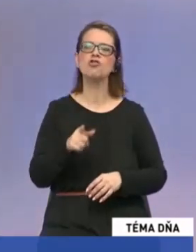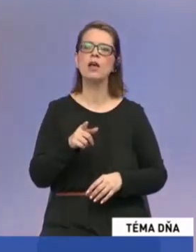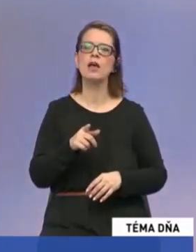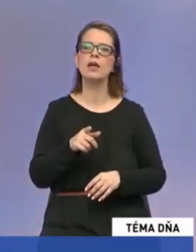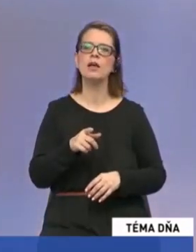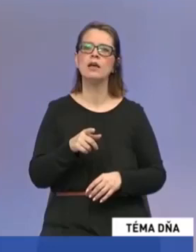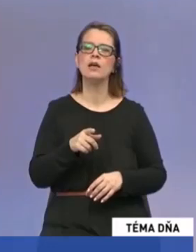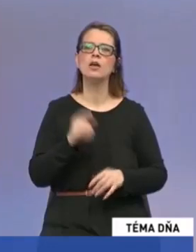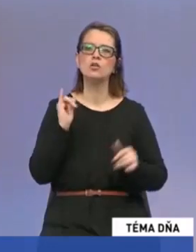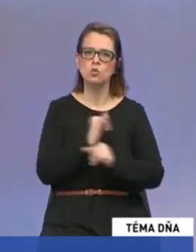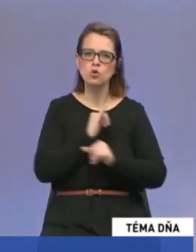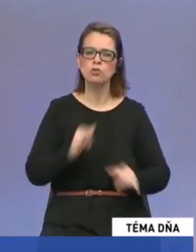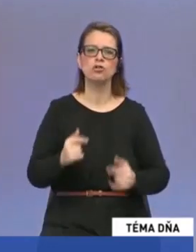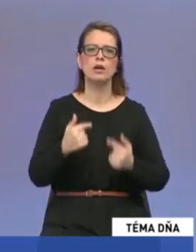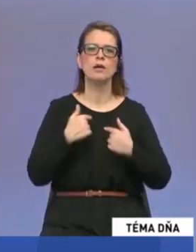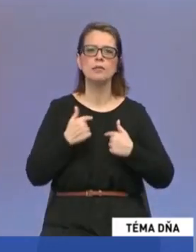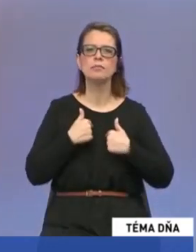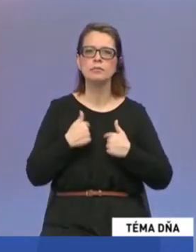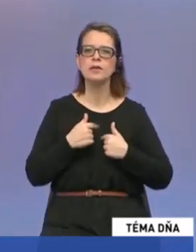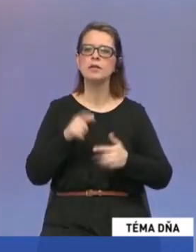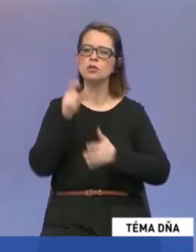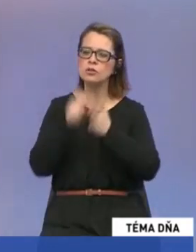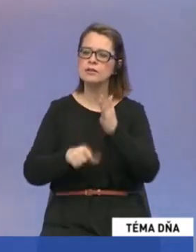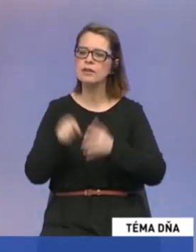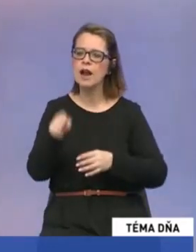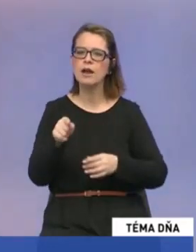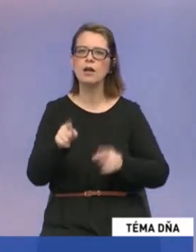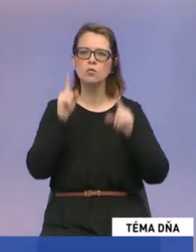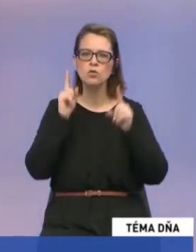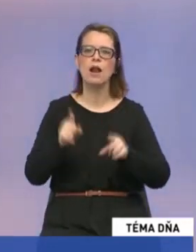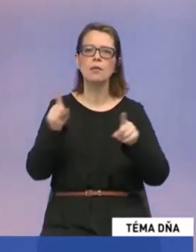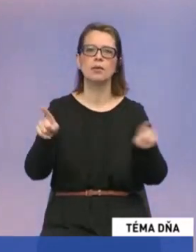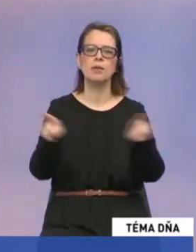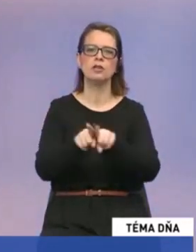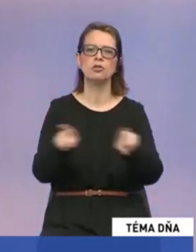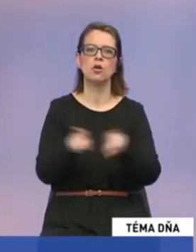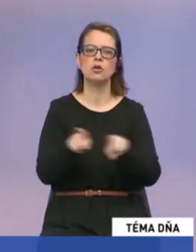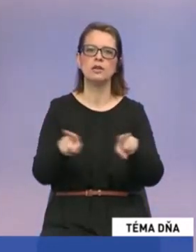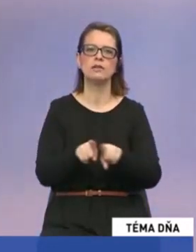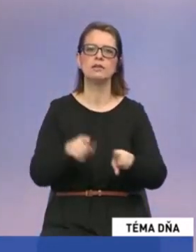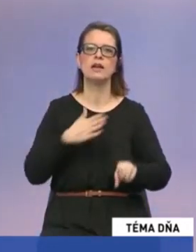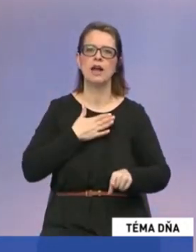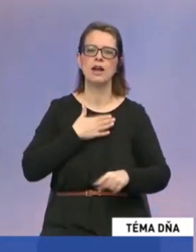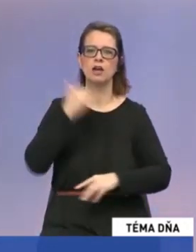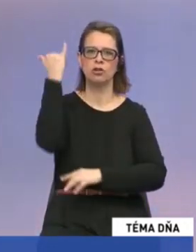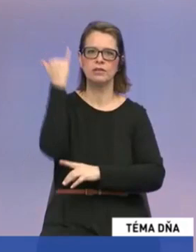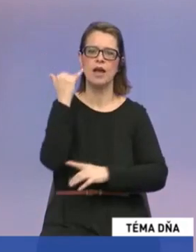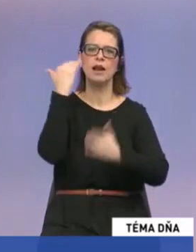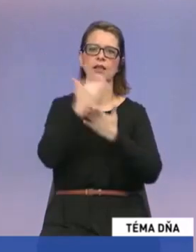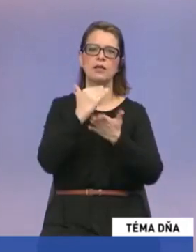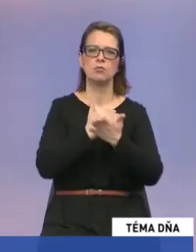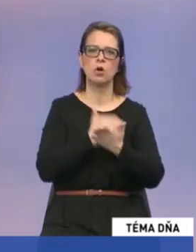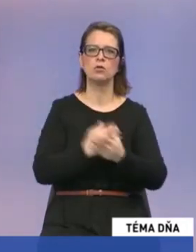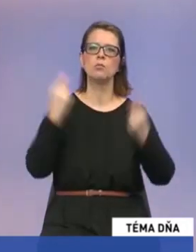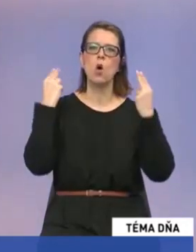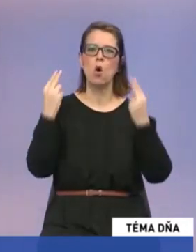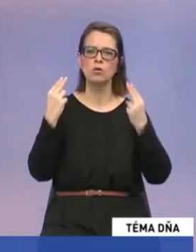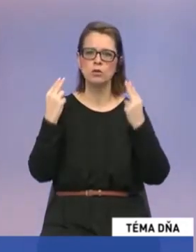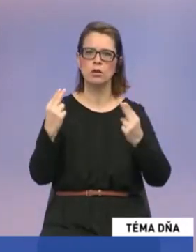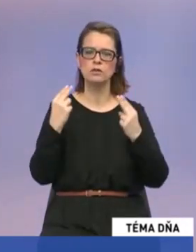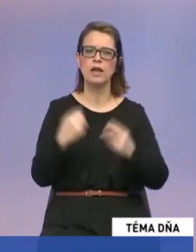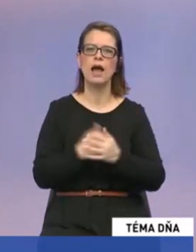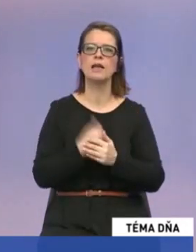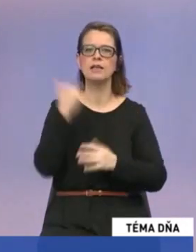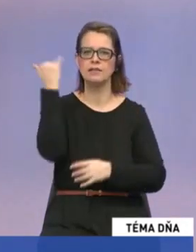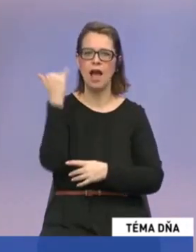spomenula, že skutočne by sa tá dotyčná strana musela stotožniť z nami na našich základných programových hodnotách a pilieroch,